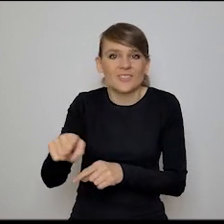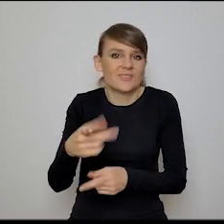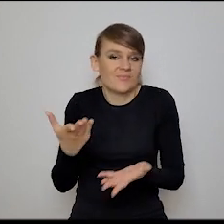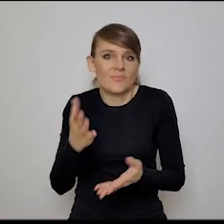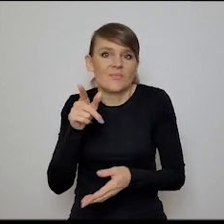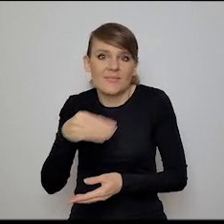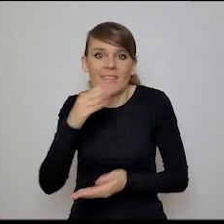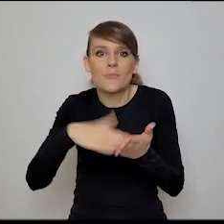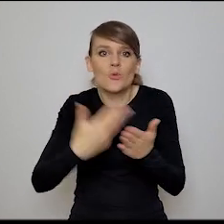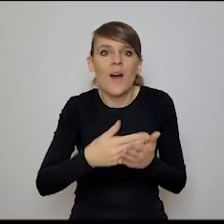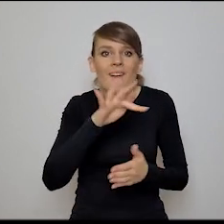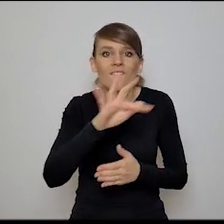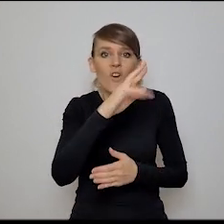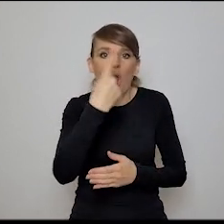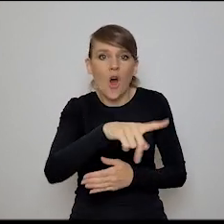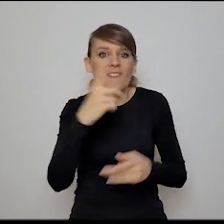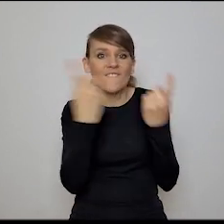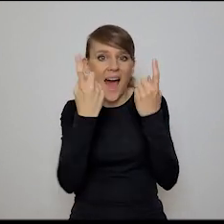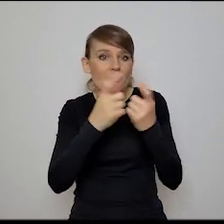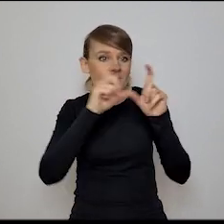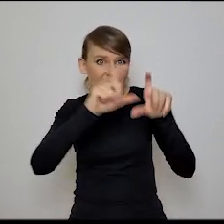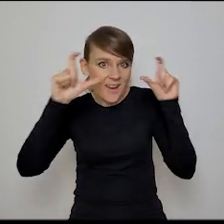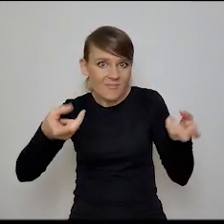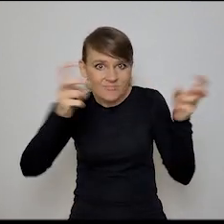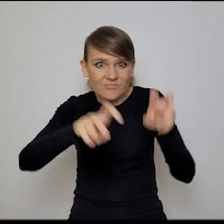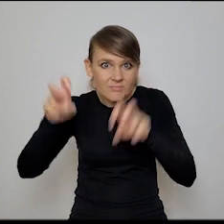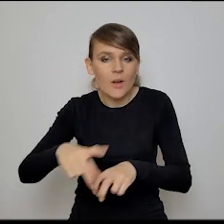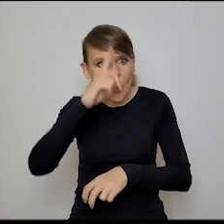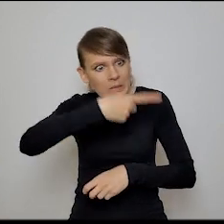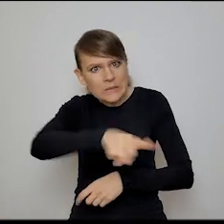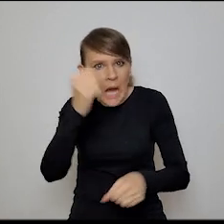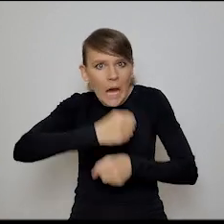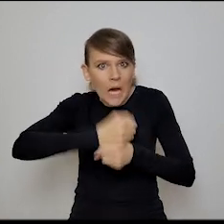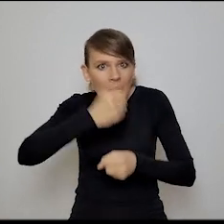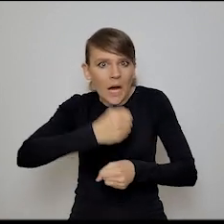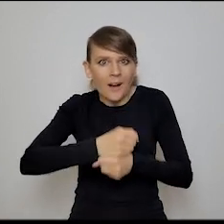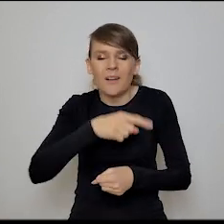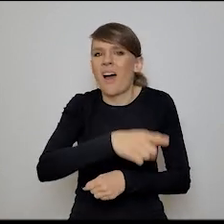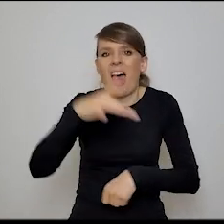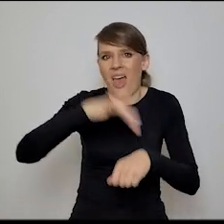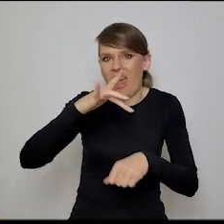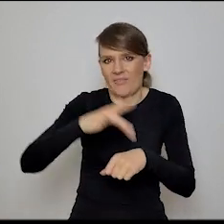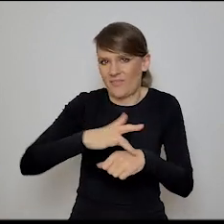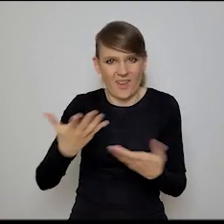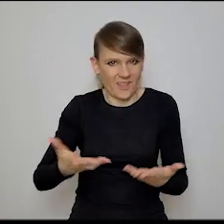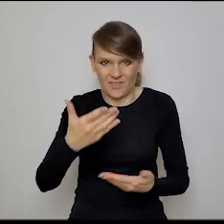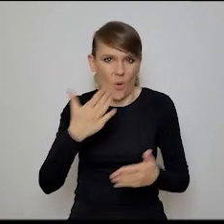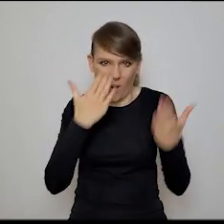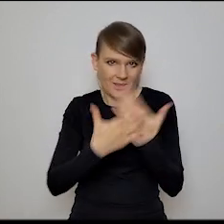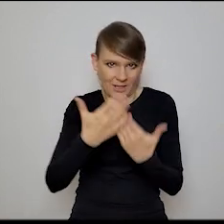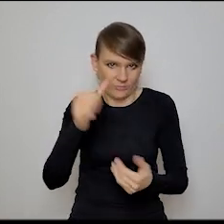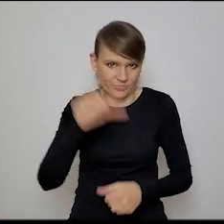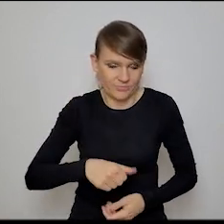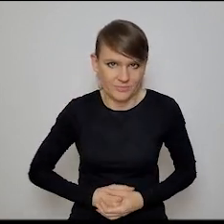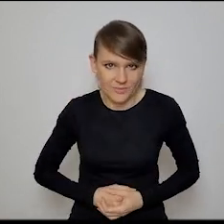Ford jak postawił fabryki, to tych tak ludzi bidnych tam dożynał po prostu tą pracą, że to stawało się nieefektywne w efekcie. I jakby ja